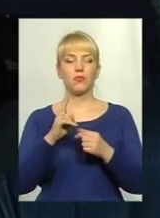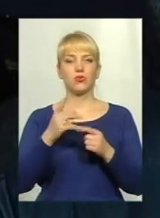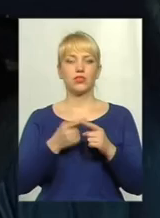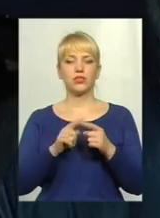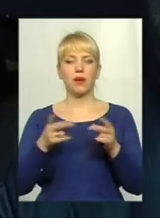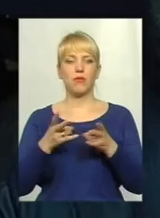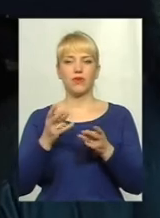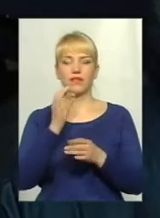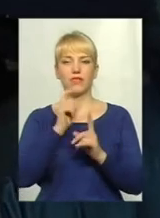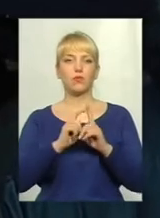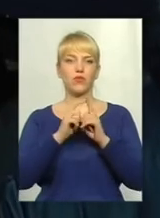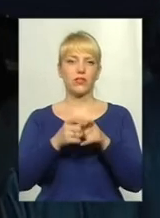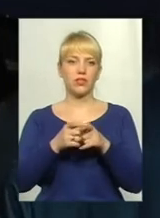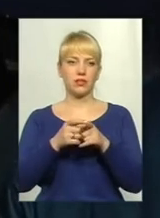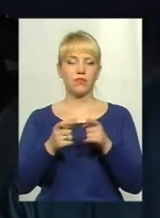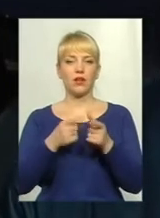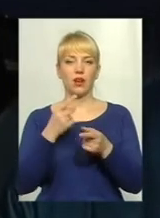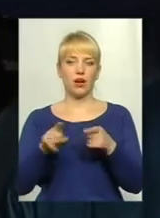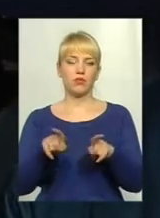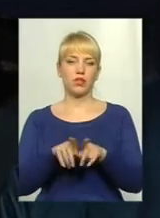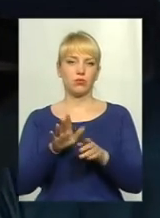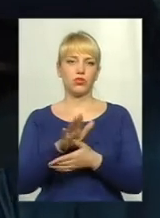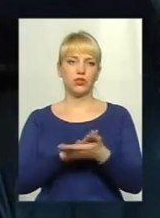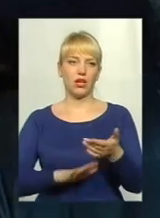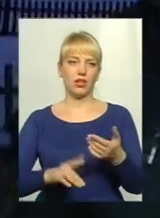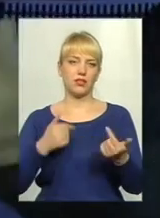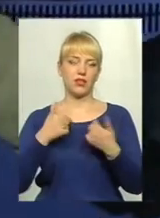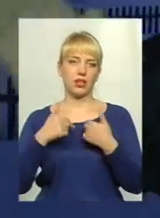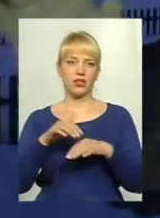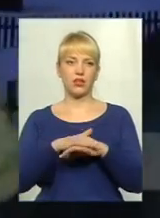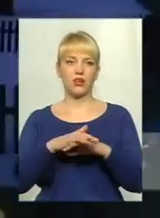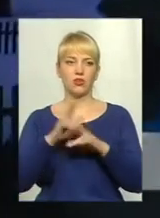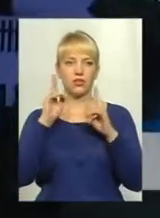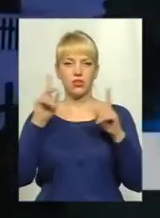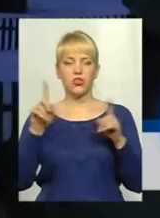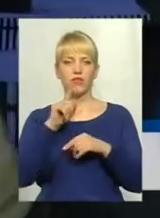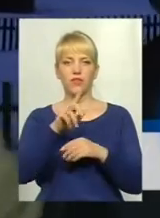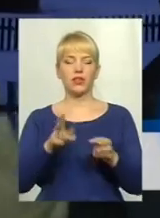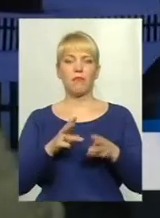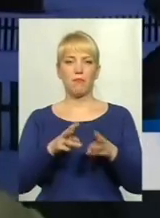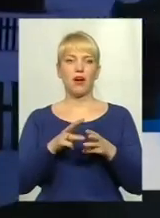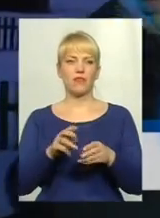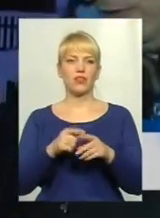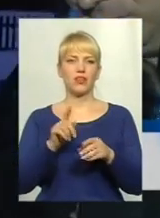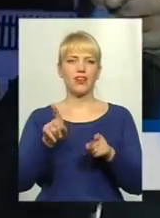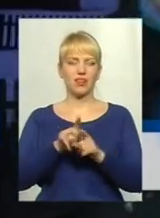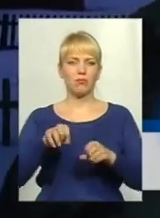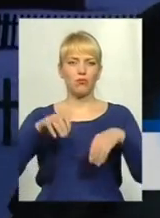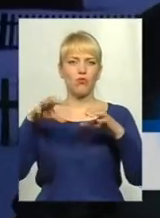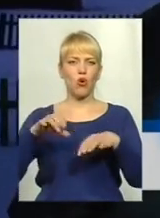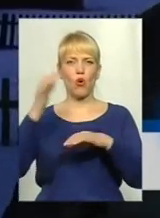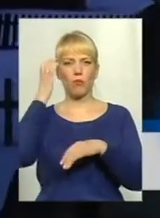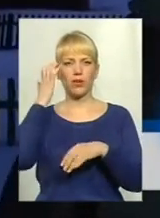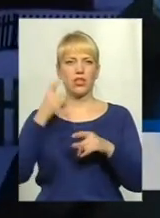повинен відповісти, або так буде далі, народ буде страдати. Не знаю, що вони там спалювали, але копить така була, що не